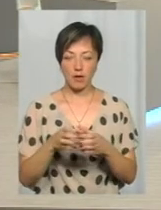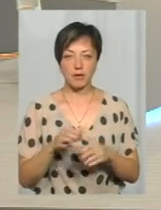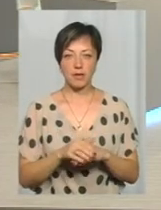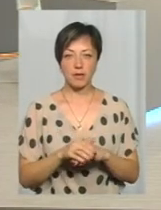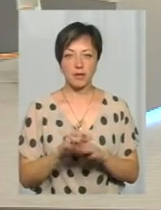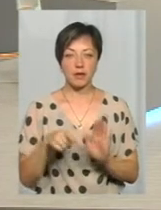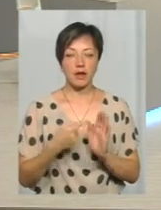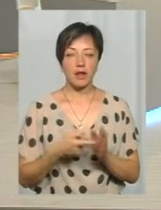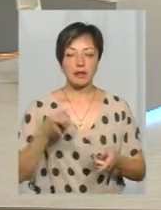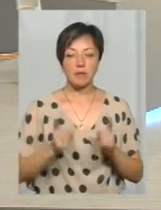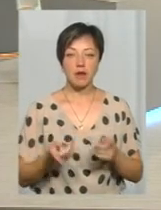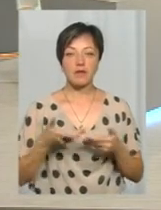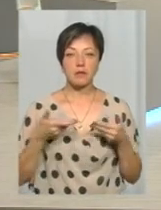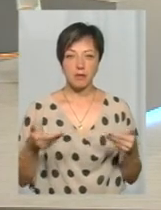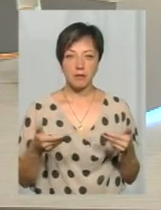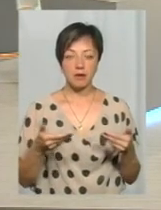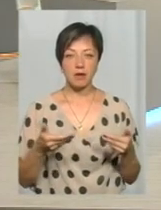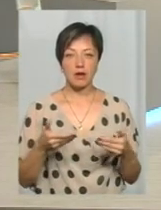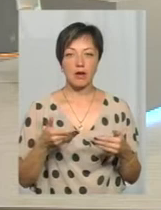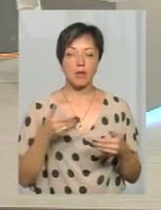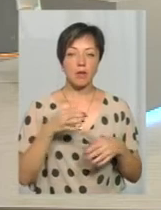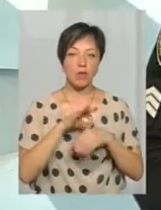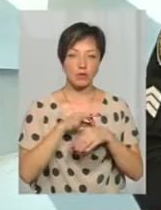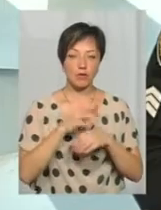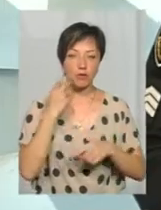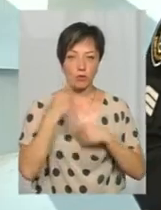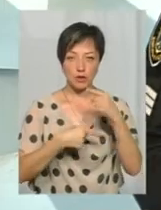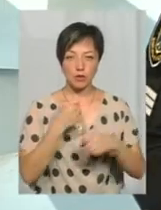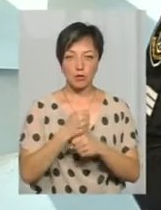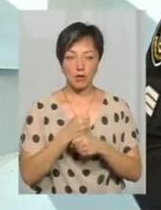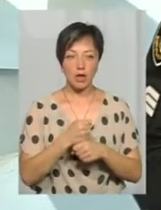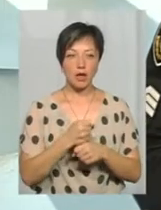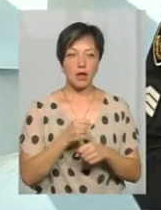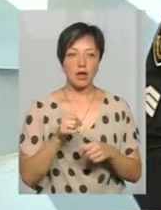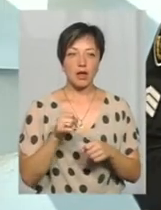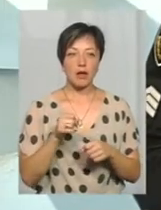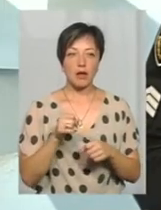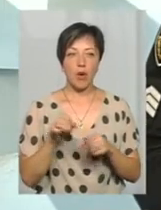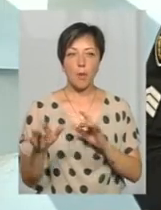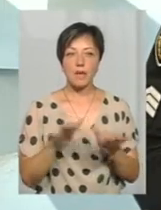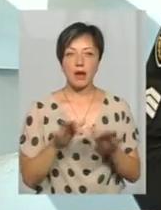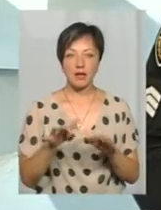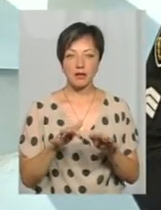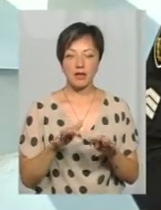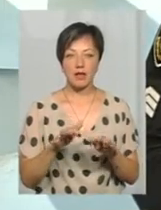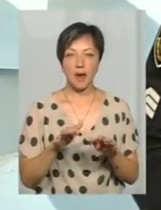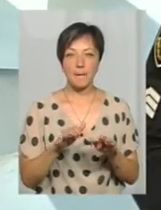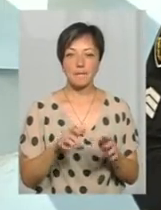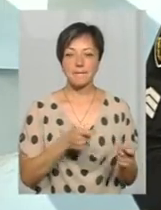Ну, насправді, ми відпрацьовуємо роботу, проводимо постійно. Операція перевізних взагалі триває з весни